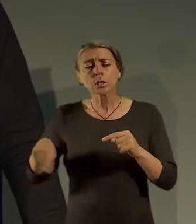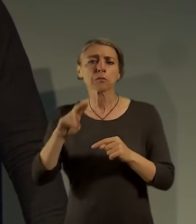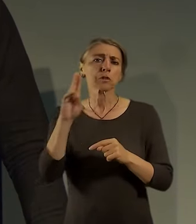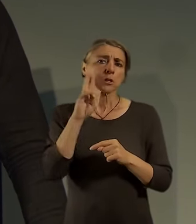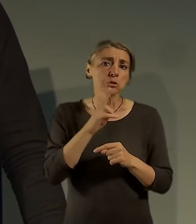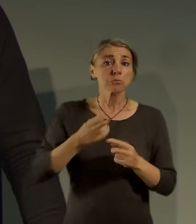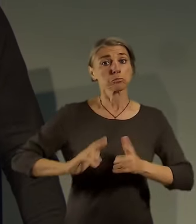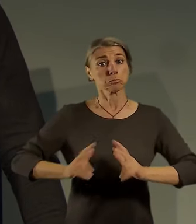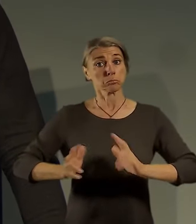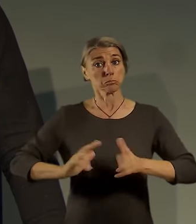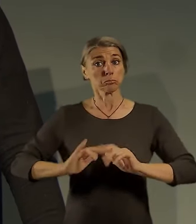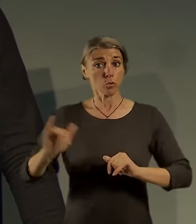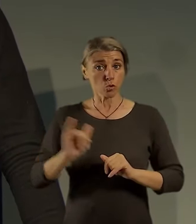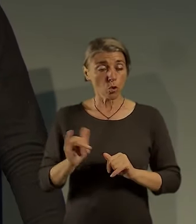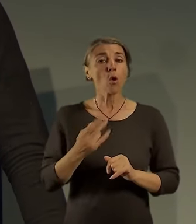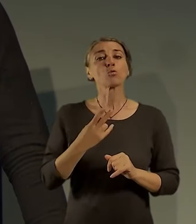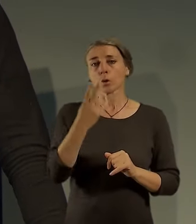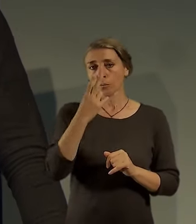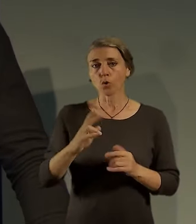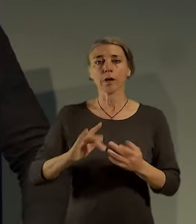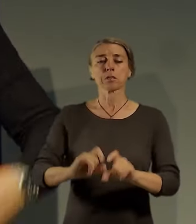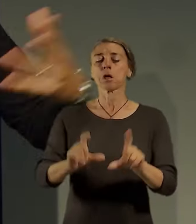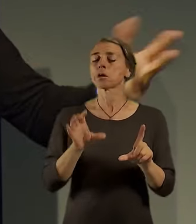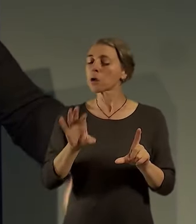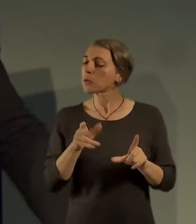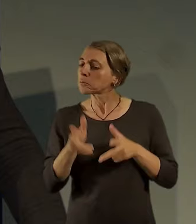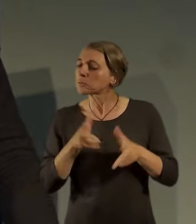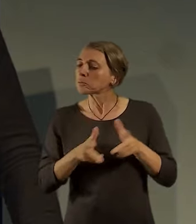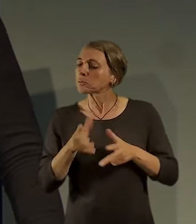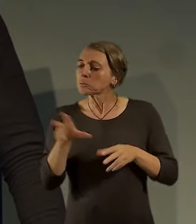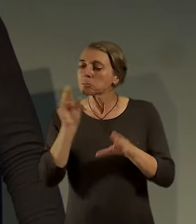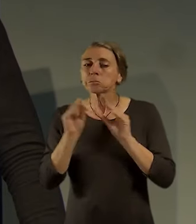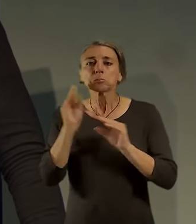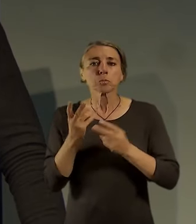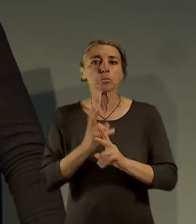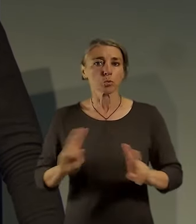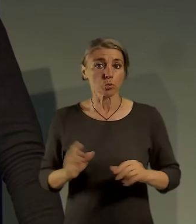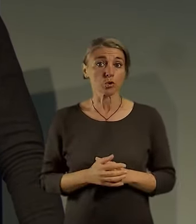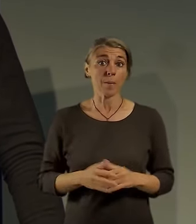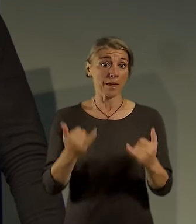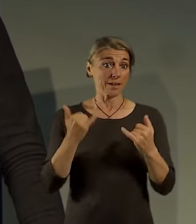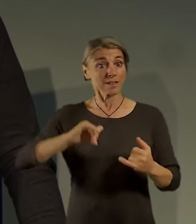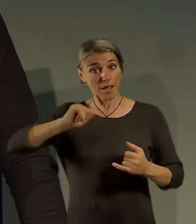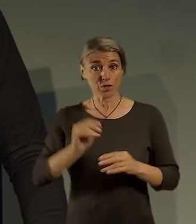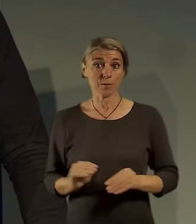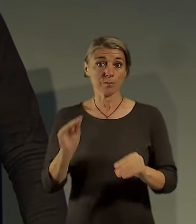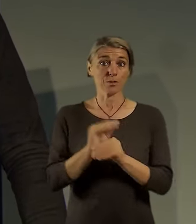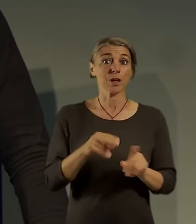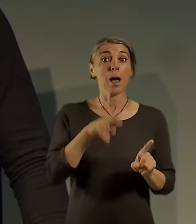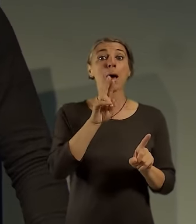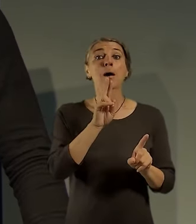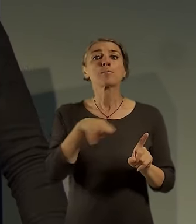potom tlumočení do českého znakového jazyka. Dneska zkoušíme tedy i strojový přepis, takže